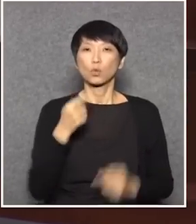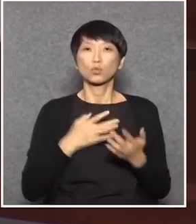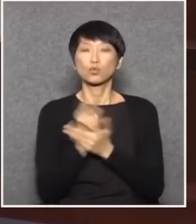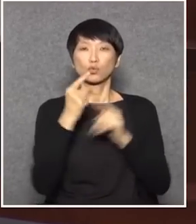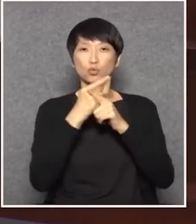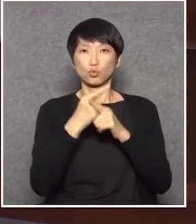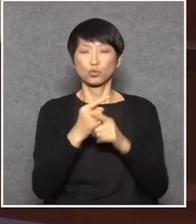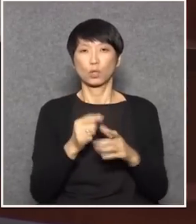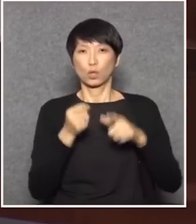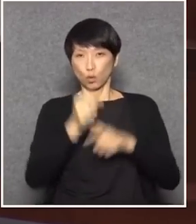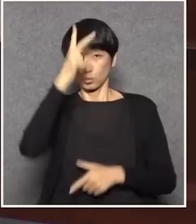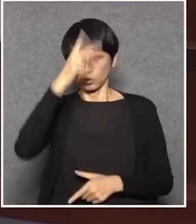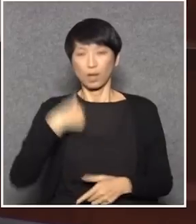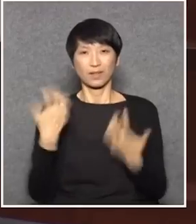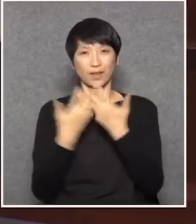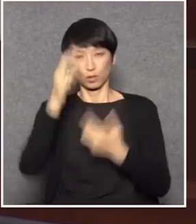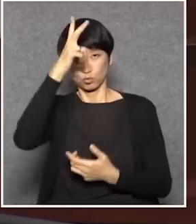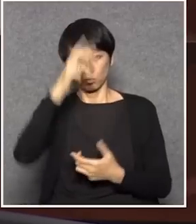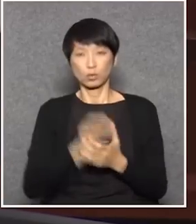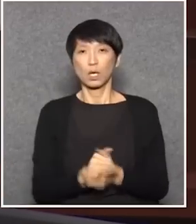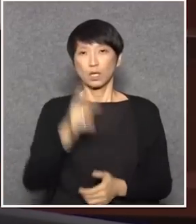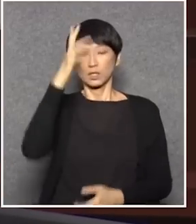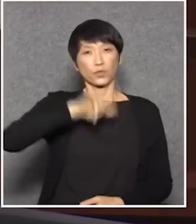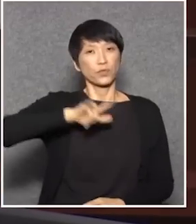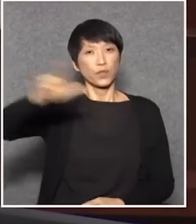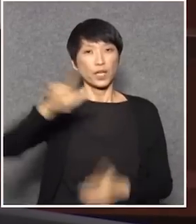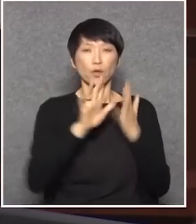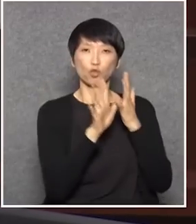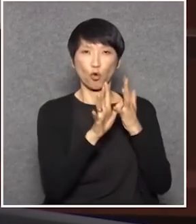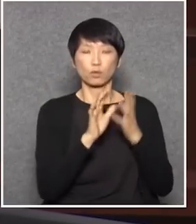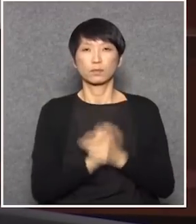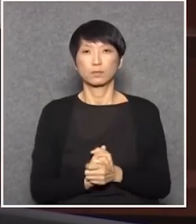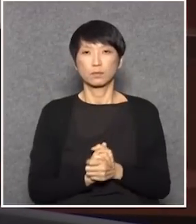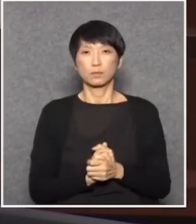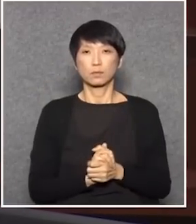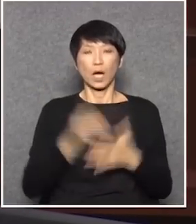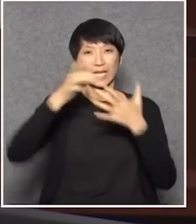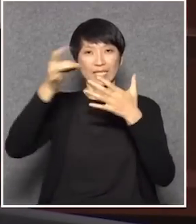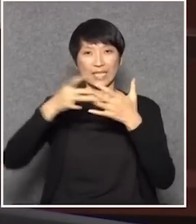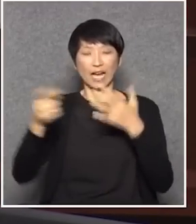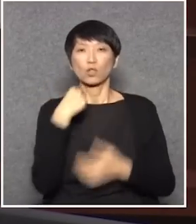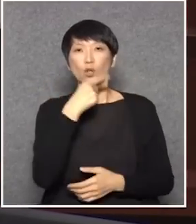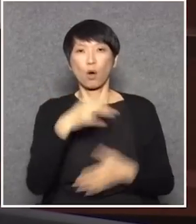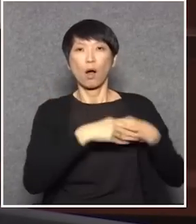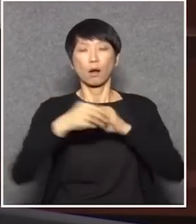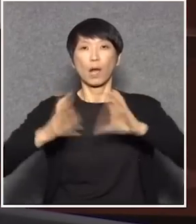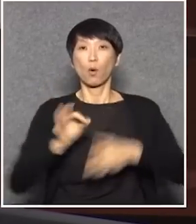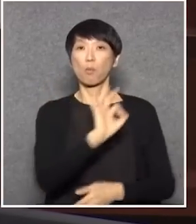我是說審計處我是說政府非行服務隊是不是?我選幾個來講拉什麼布啊?